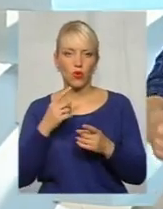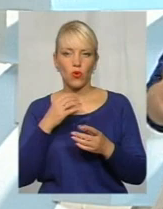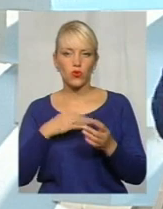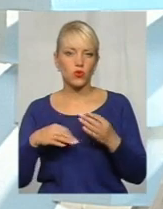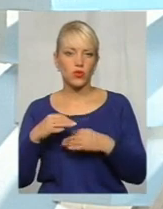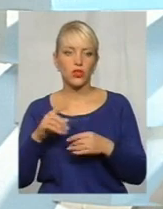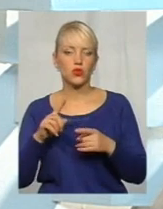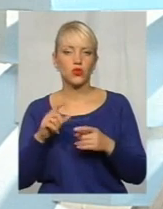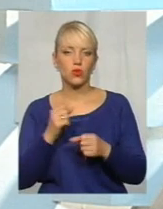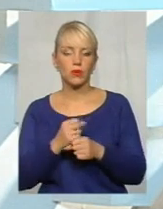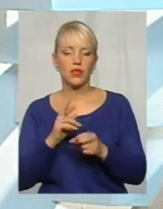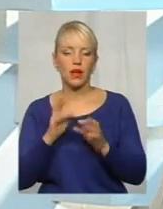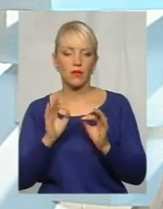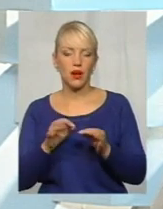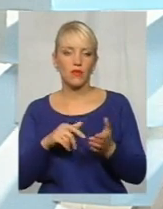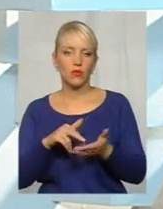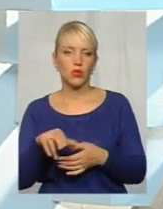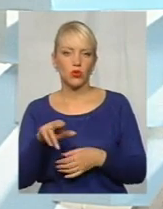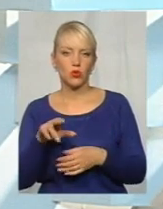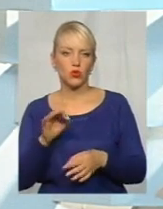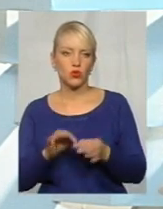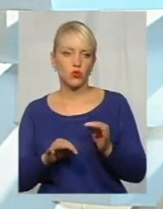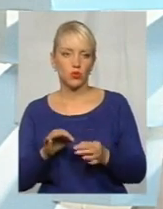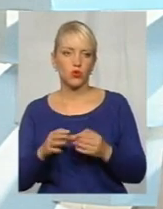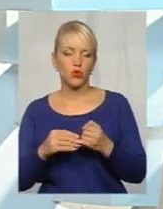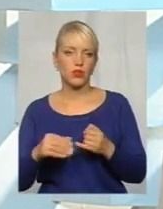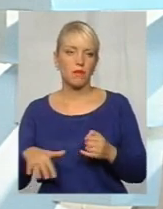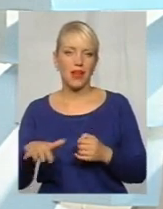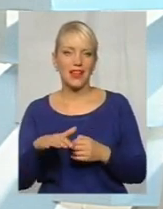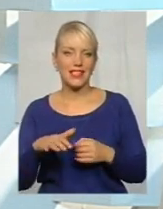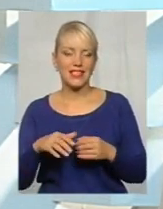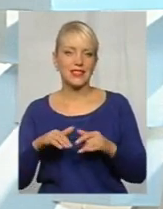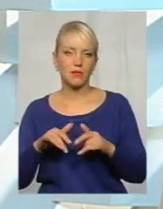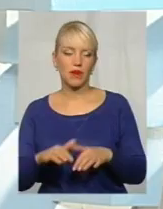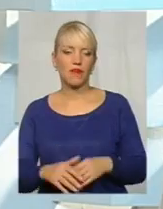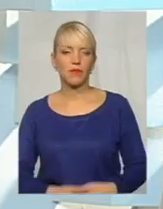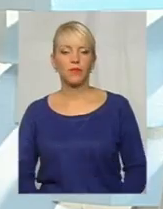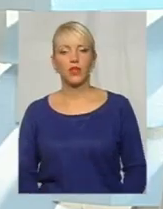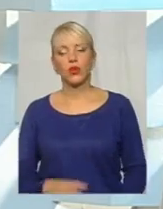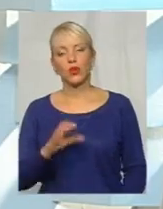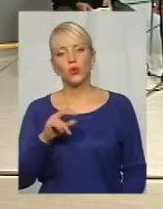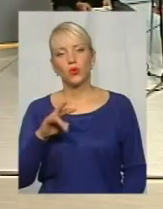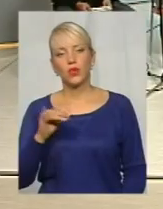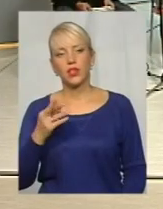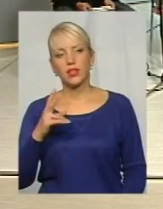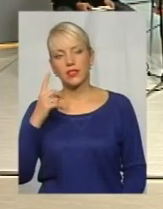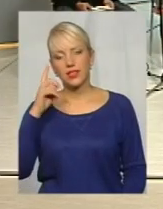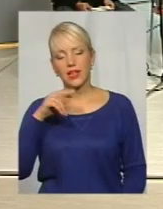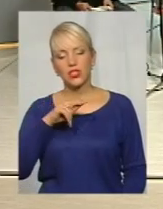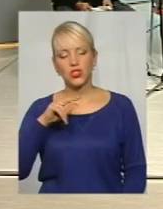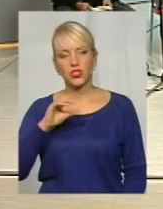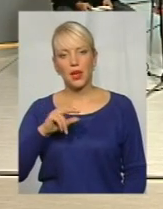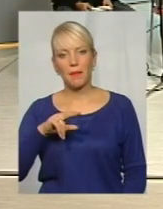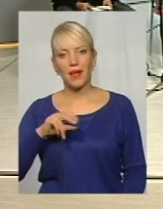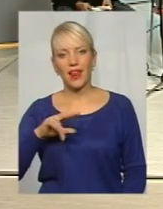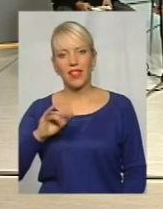зробити, як правильно піти до суду у замальній справі. Пані Юлія, знаю, що Чепелівська сільська